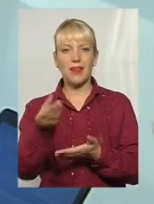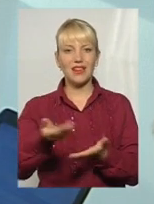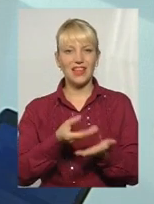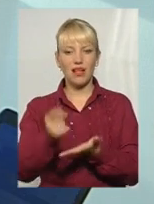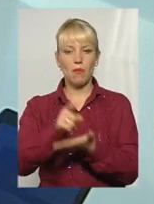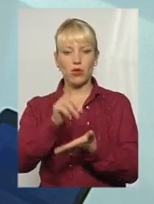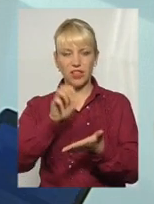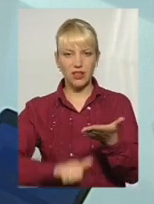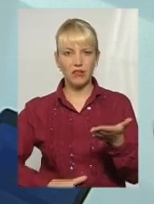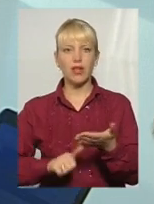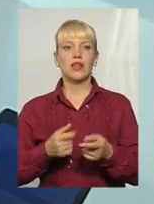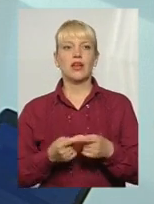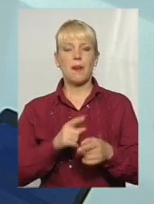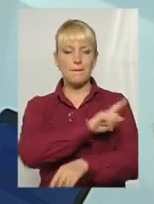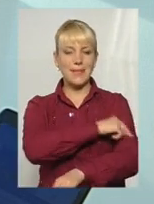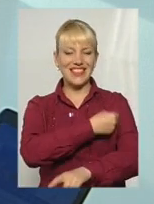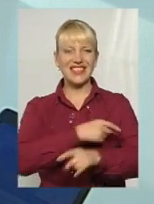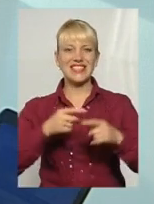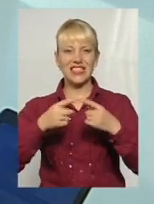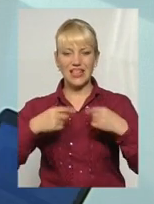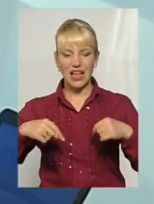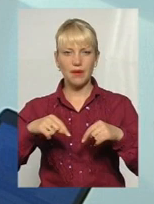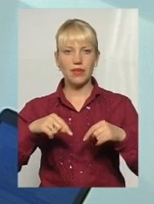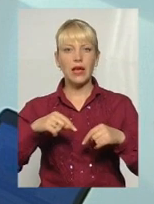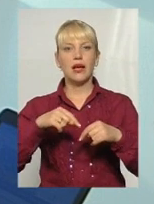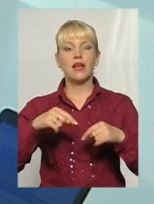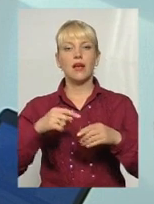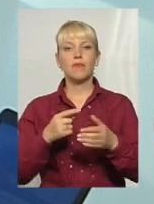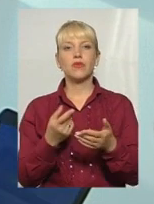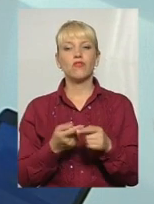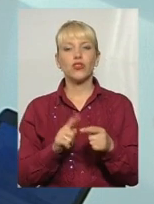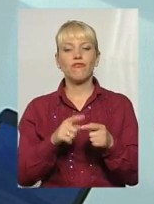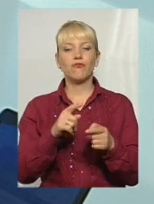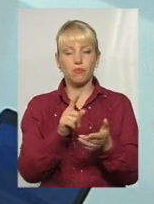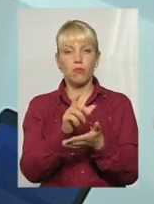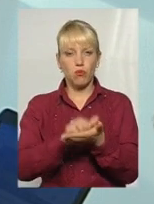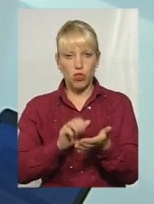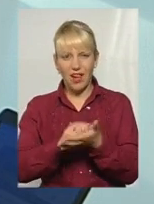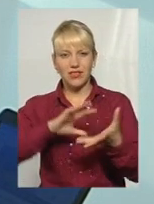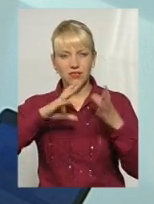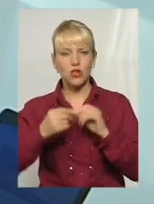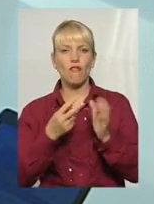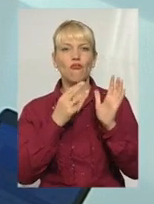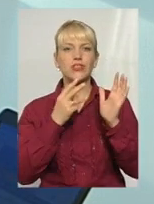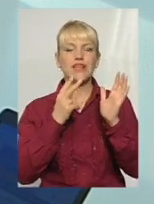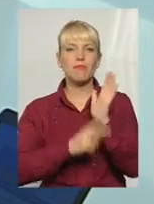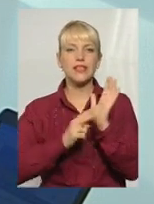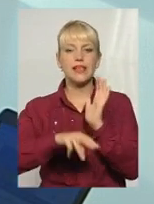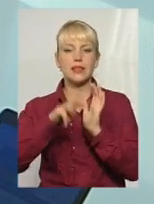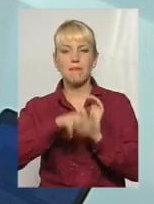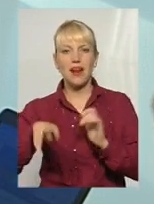країні вовходиться у 80 мільярдів гривень. І питання в тому, чи